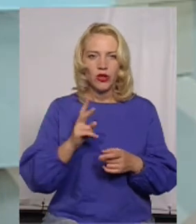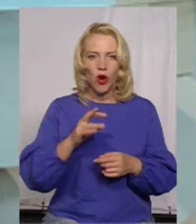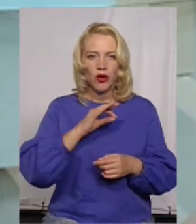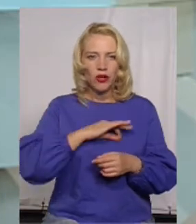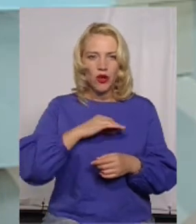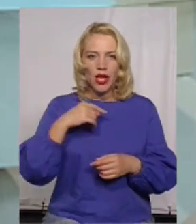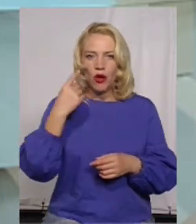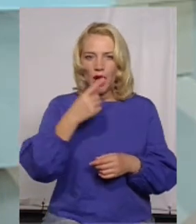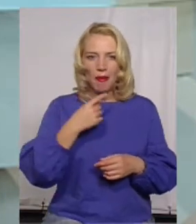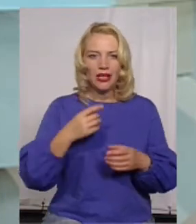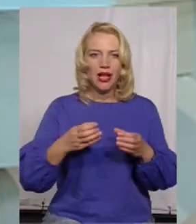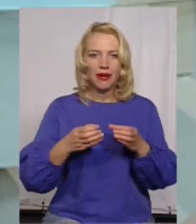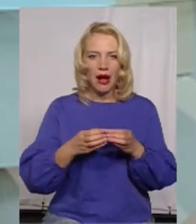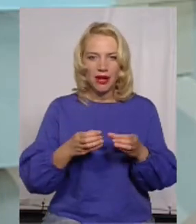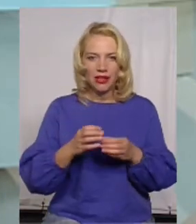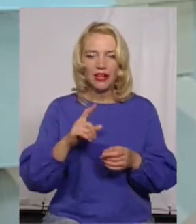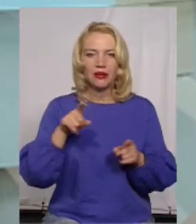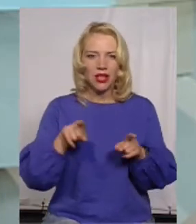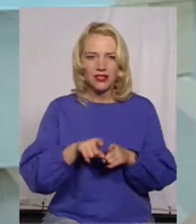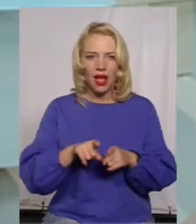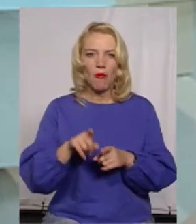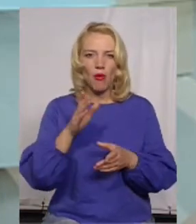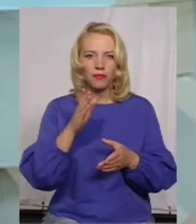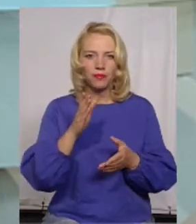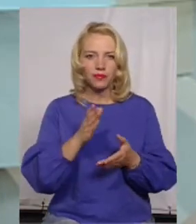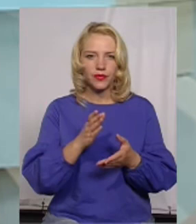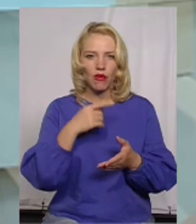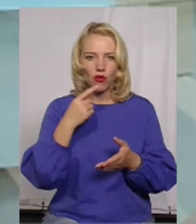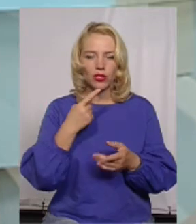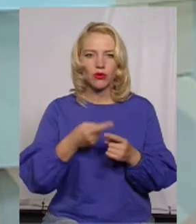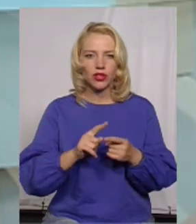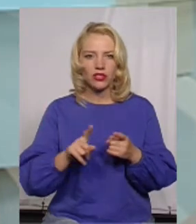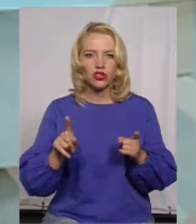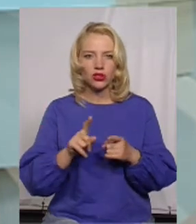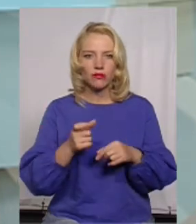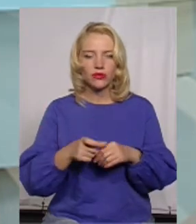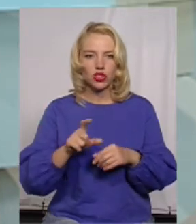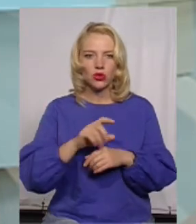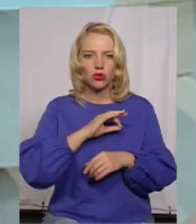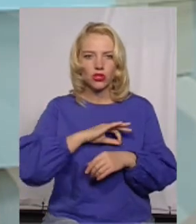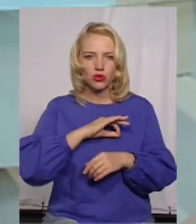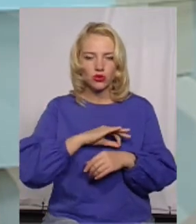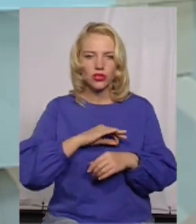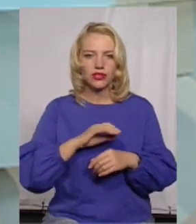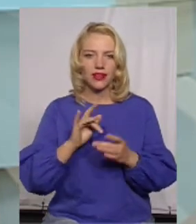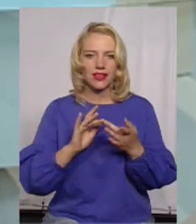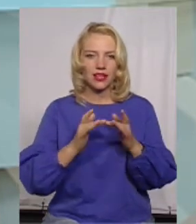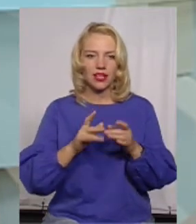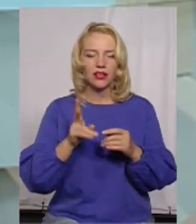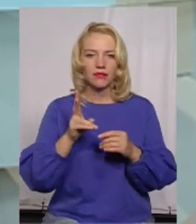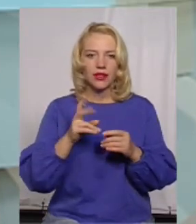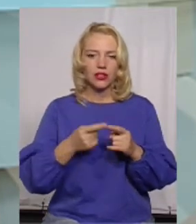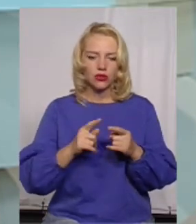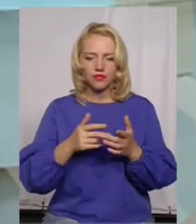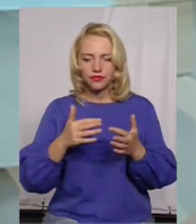кабінетом, але вони більше, так само це говорить про те, що вони більше користуються мережею інтернету і такими